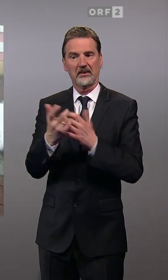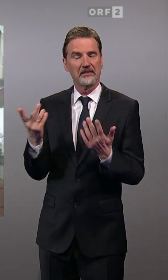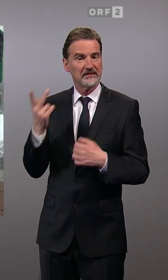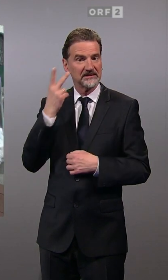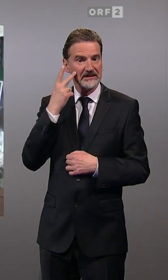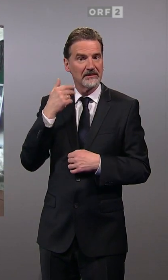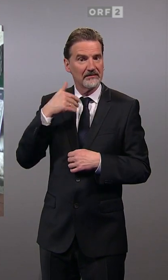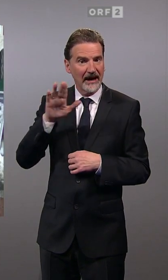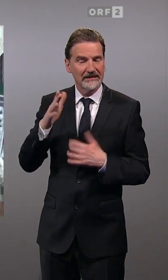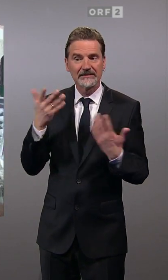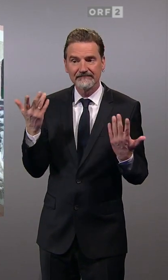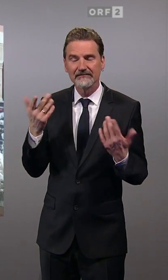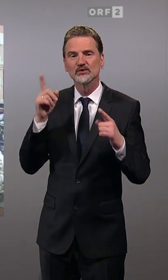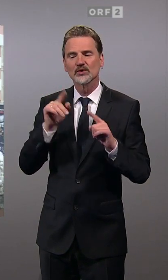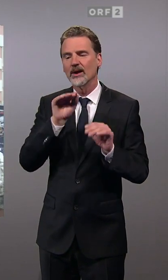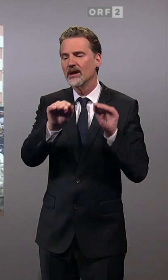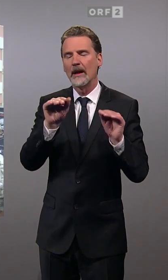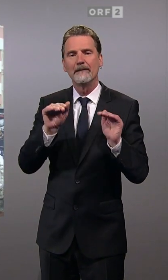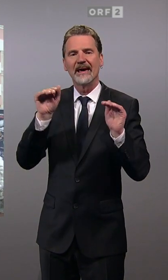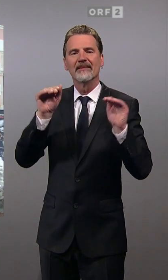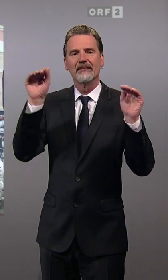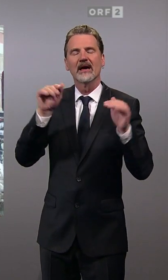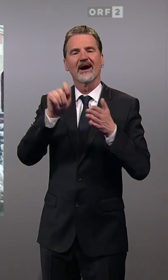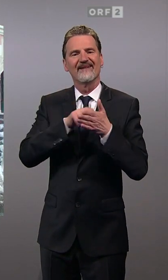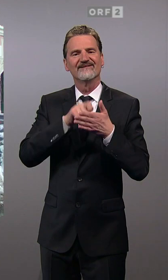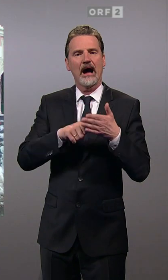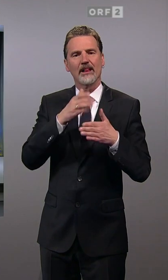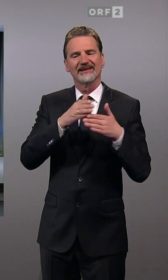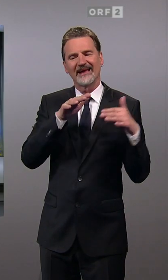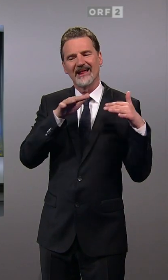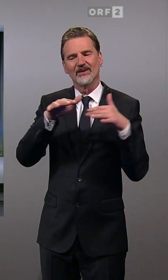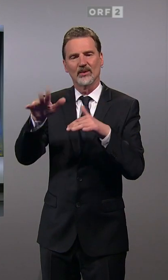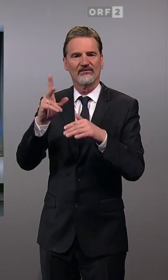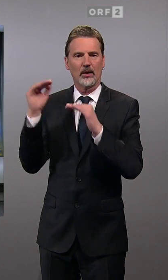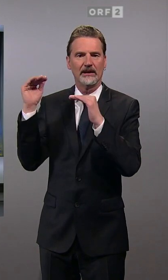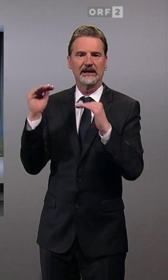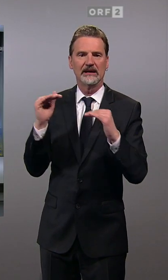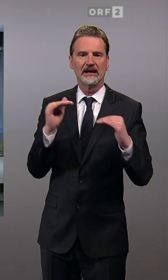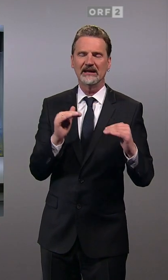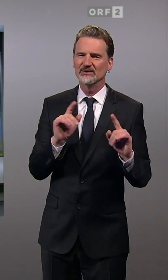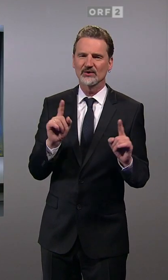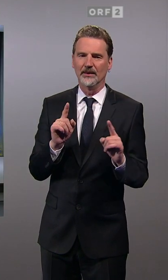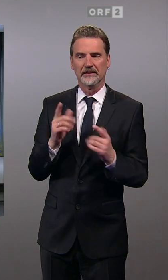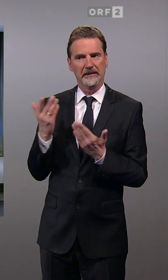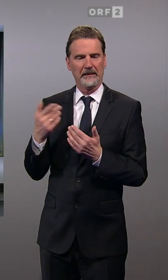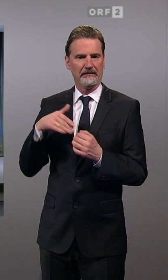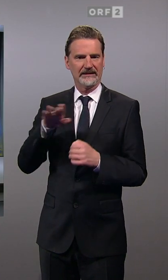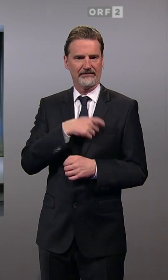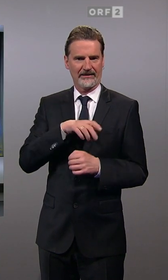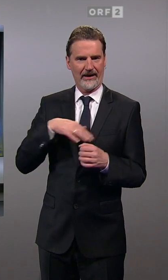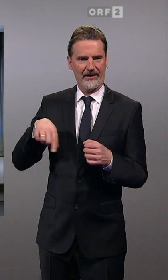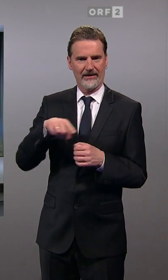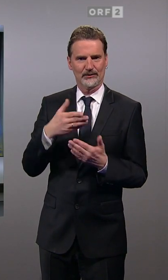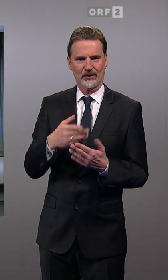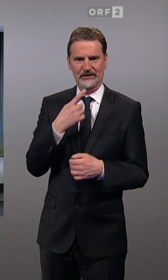ist ein Wiederaufschwung der Wahlbeteiligung nach jahrzehntelangem Rückgang. Schauen wir uns an, von welcher Ausgangslage